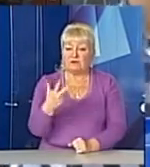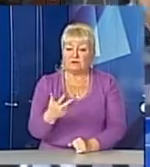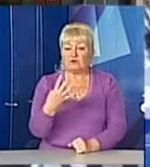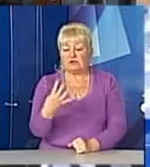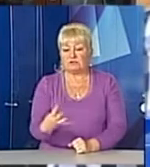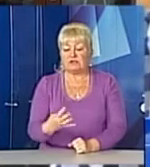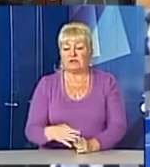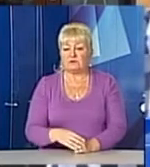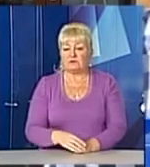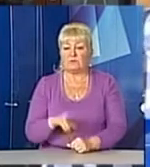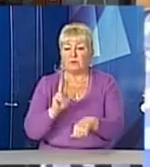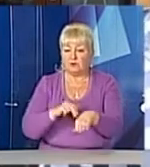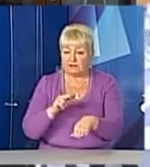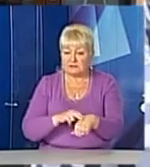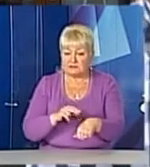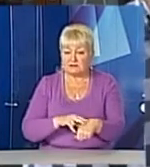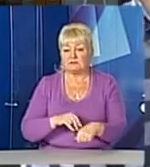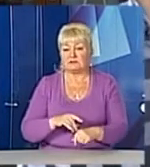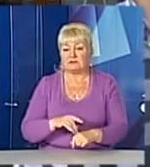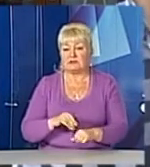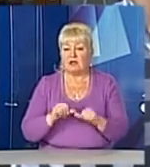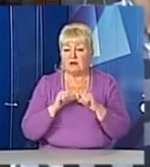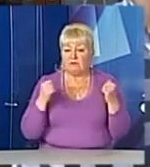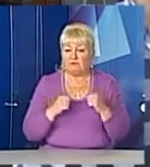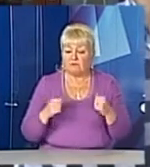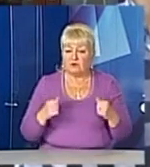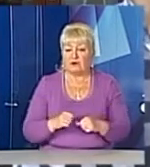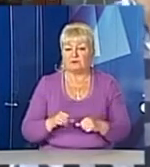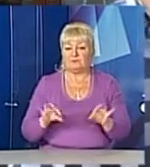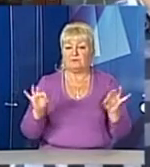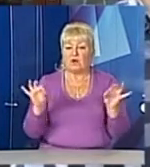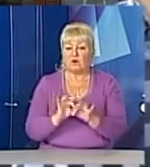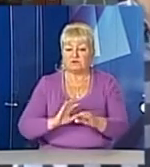-четверо людей у поліцейській формі. Відразу офіціанта